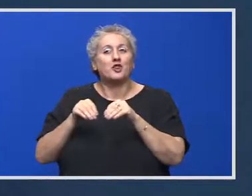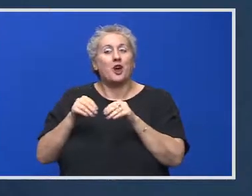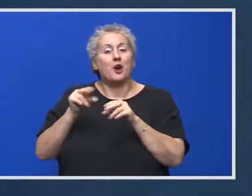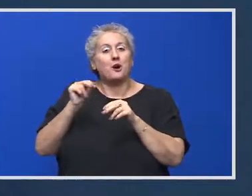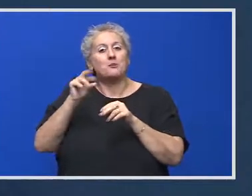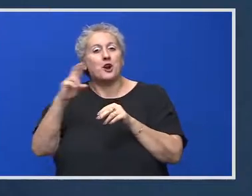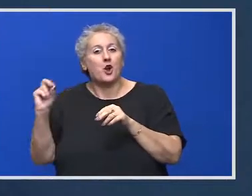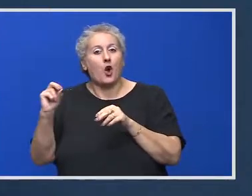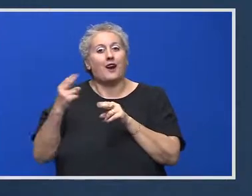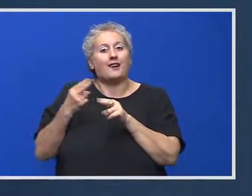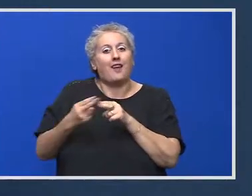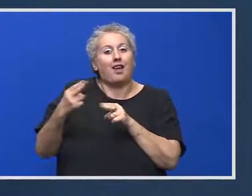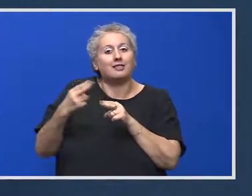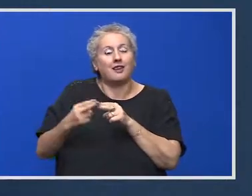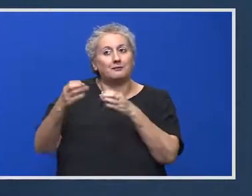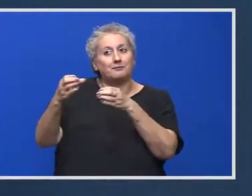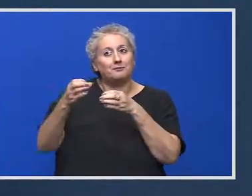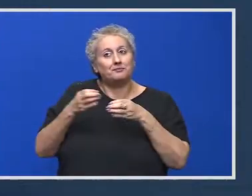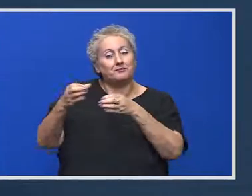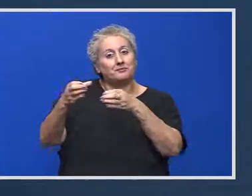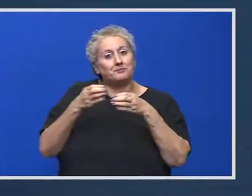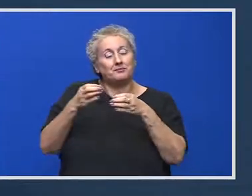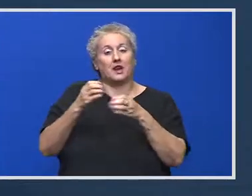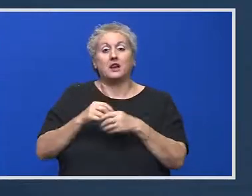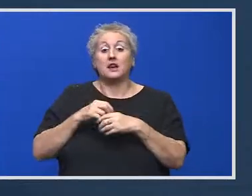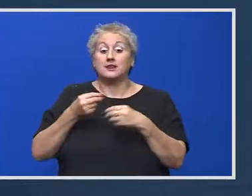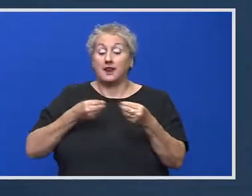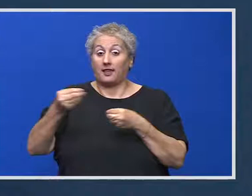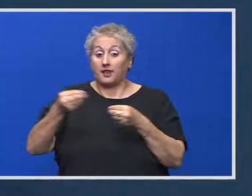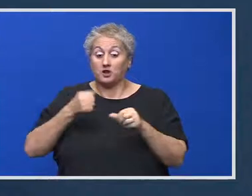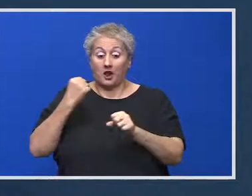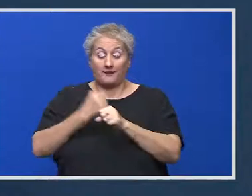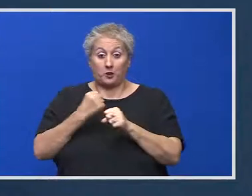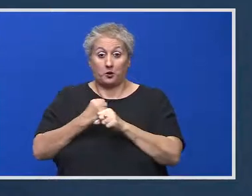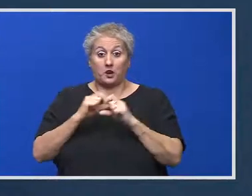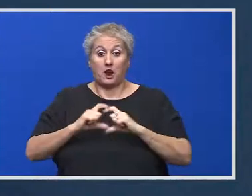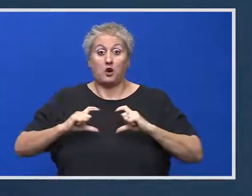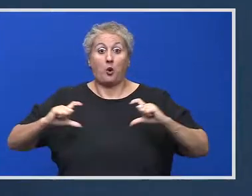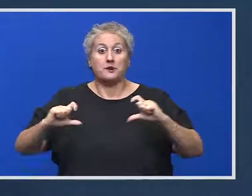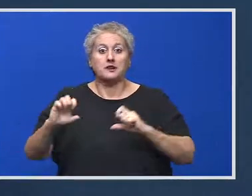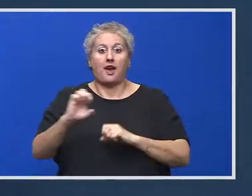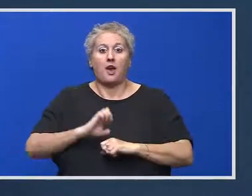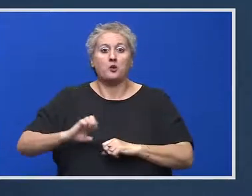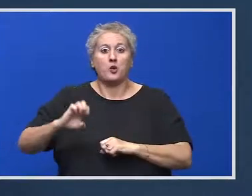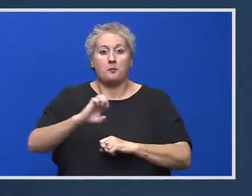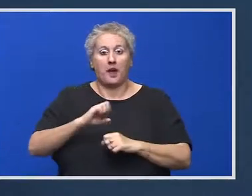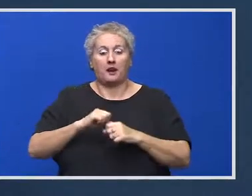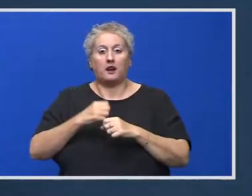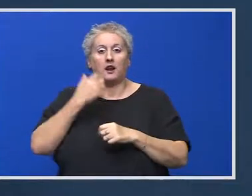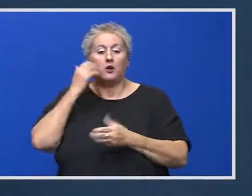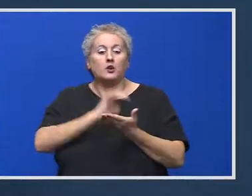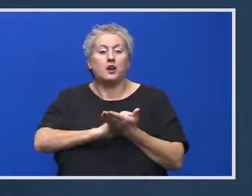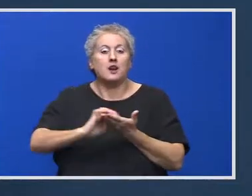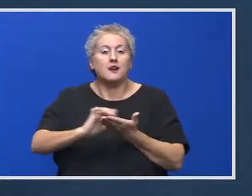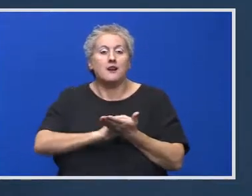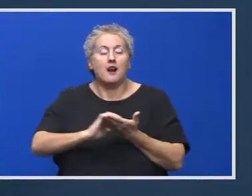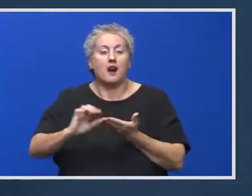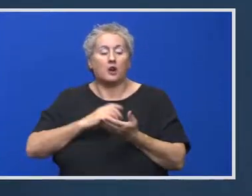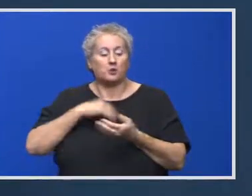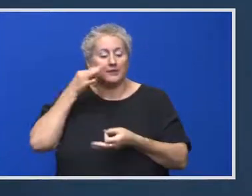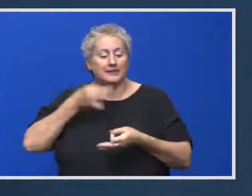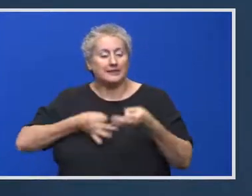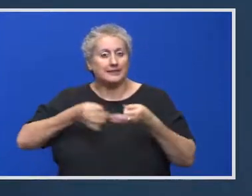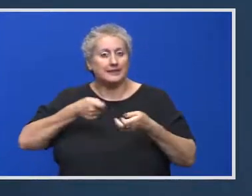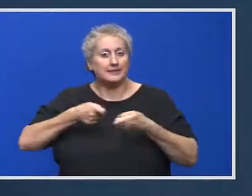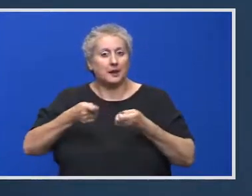țările merg pe aceeași direcție. Strategia a fost inițial făcută de Comisia Europeană, luând în calcul și acest sistem